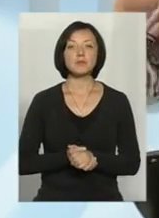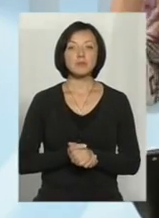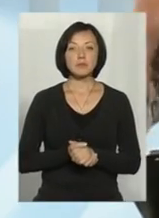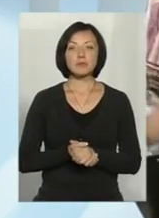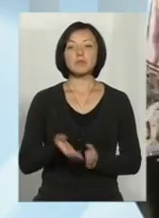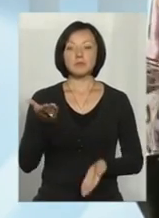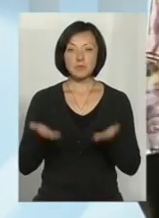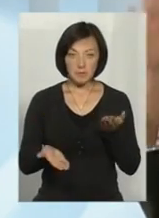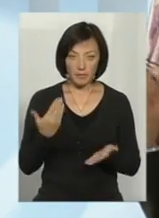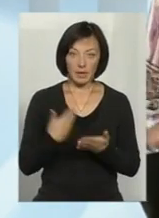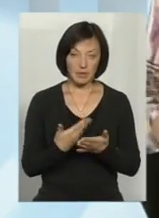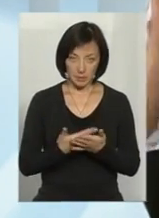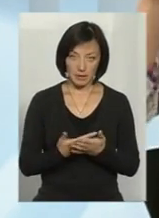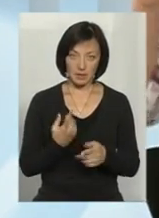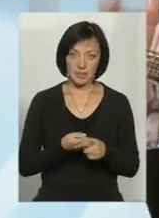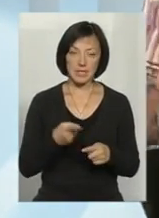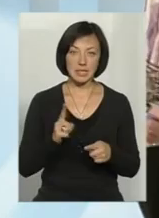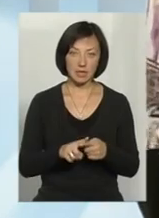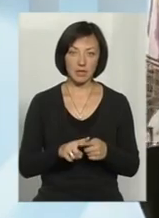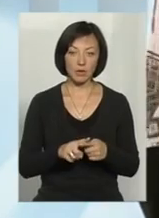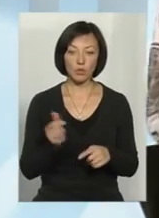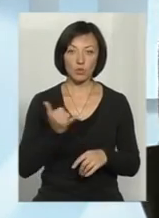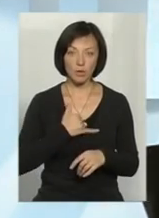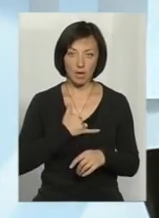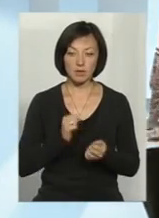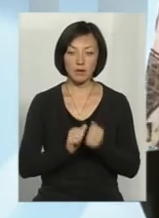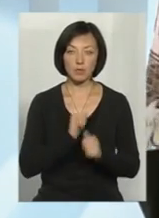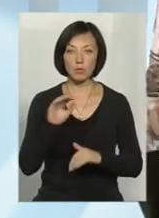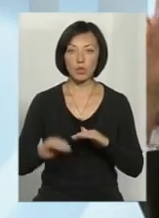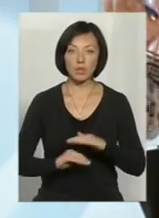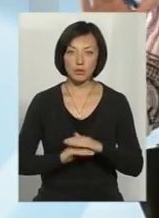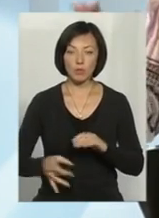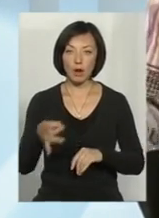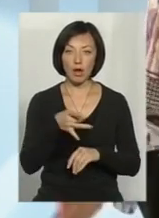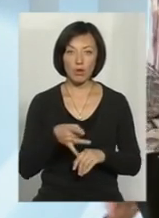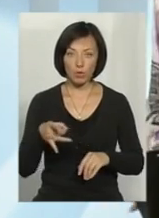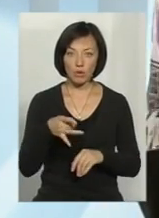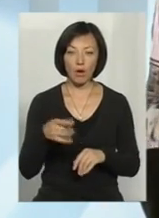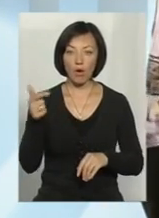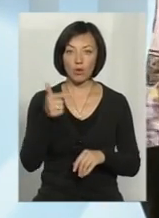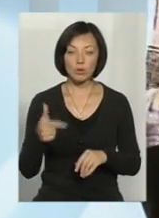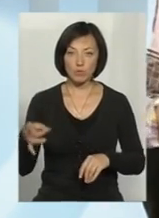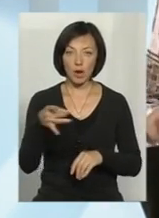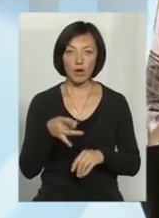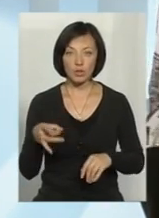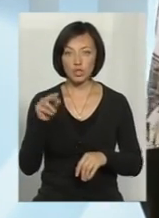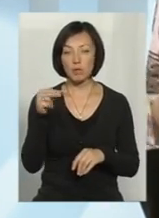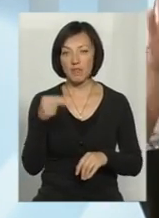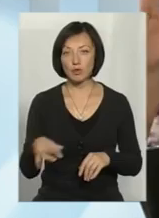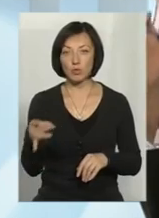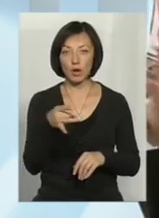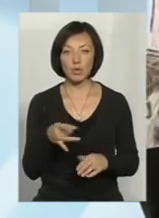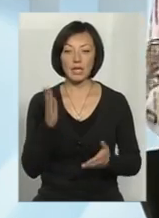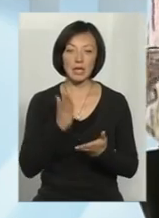наприклад, це заповідний, наприклад, в нас в Кам'янець-Подільському районі, в Городоцькому районі, чи Моровецькому,